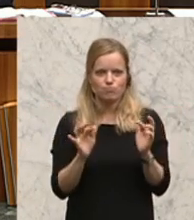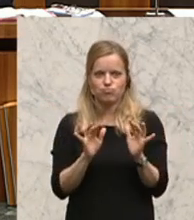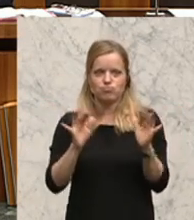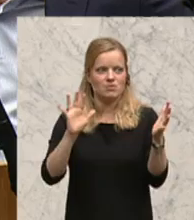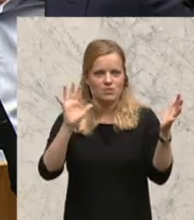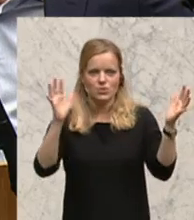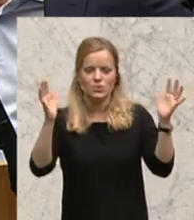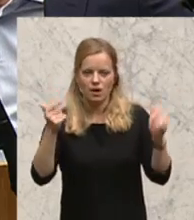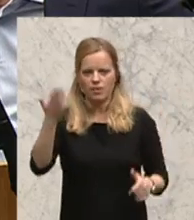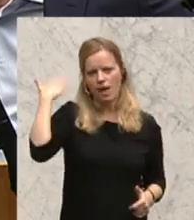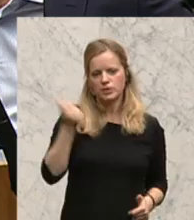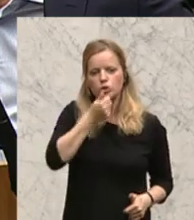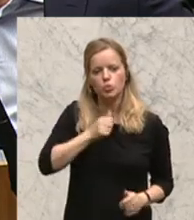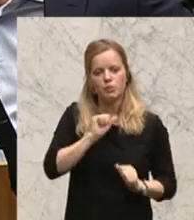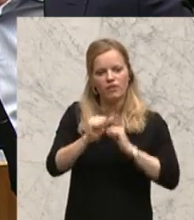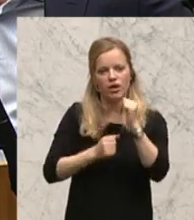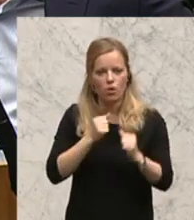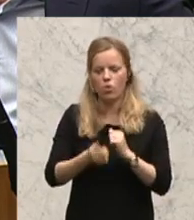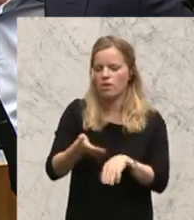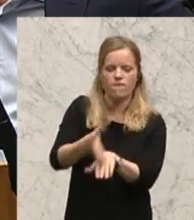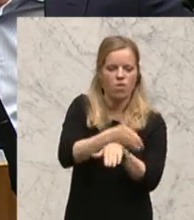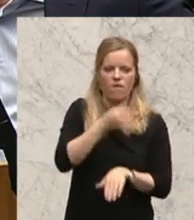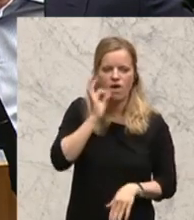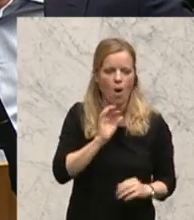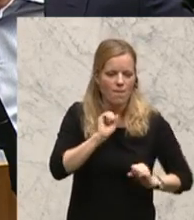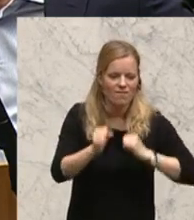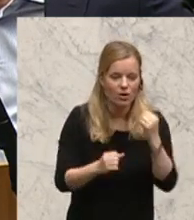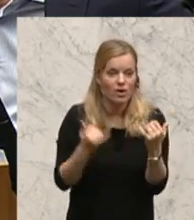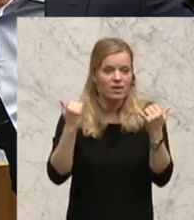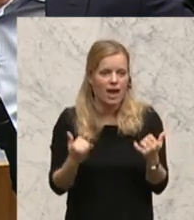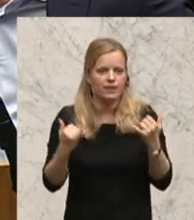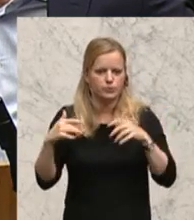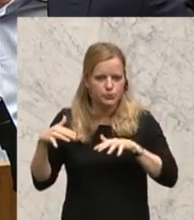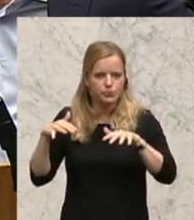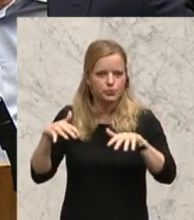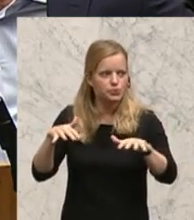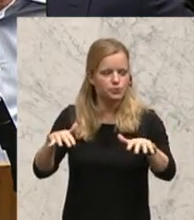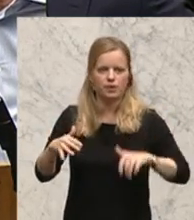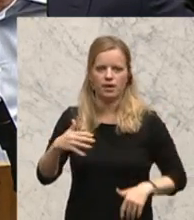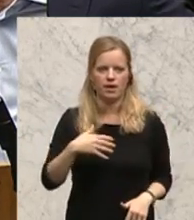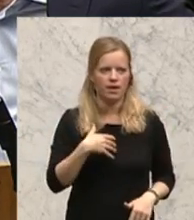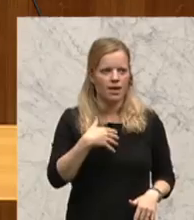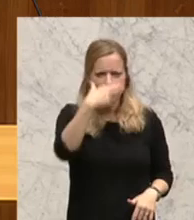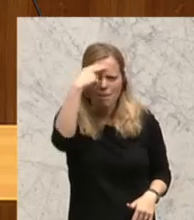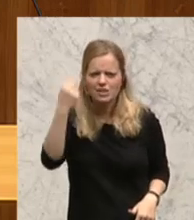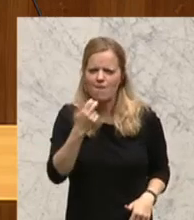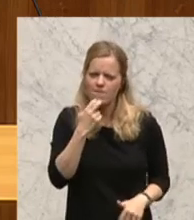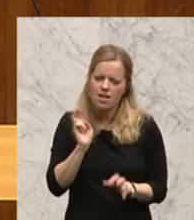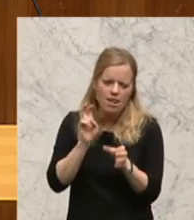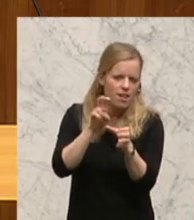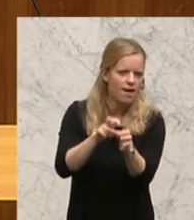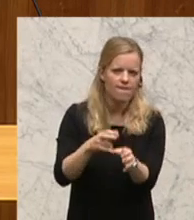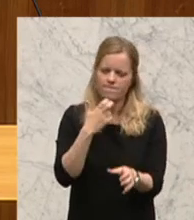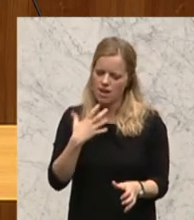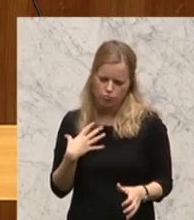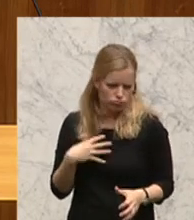Grünbewegung, wie vorher die Frauenbewegung, wie vorher auch die Friedensbewegung. Die Menschen dürsten nach Teilhabe. Sie sagen, ich möchte mich einbringen.